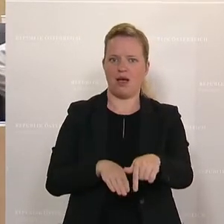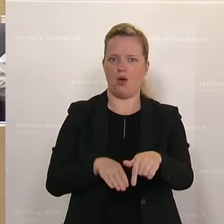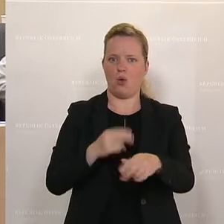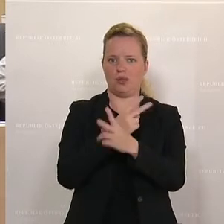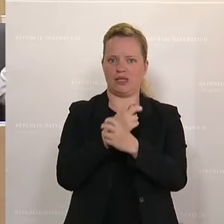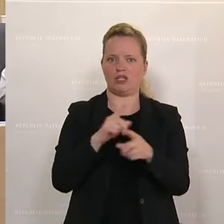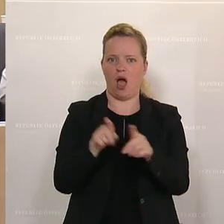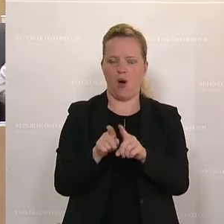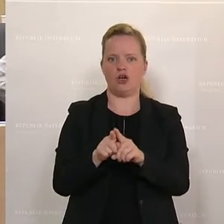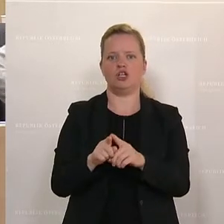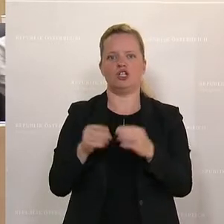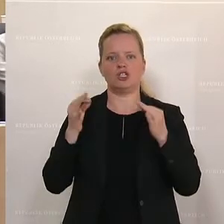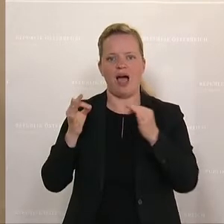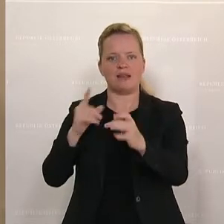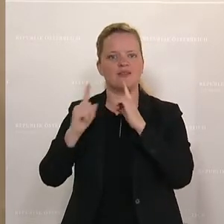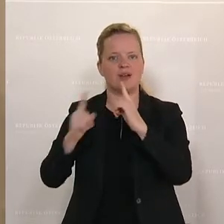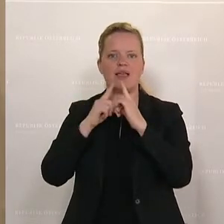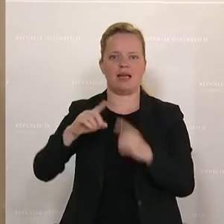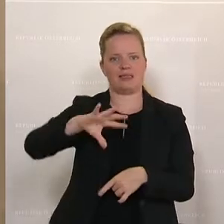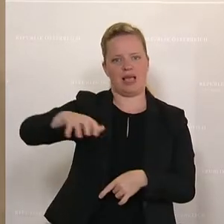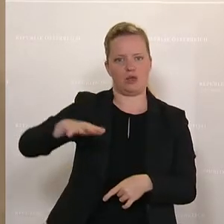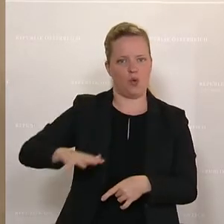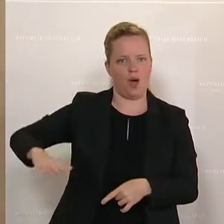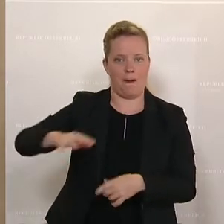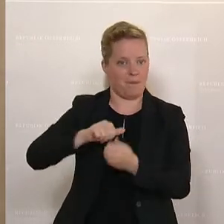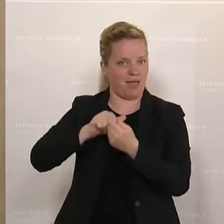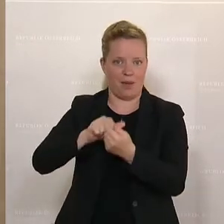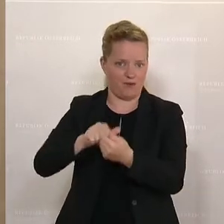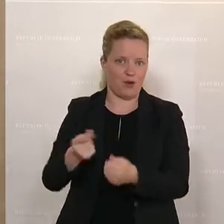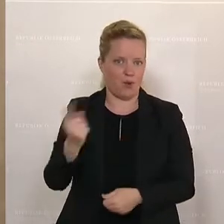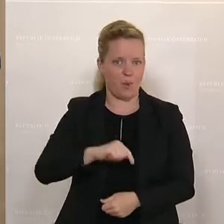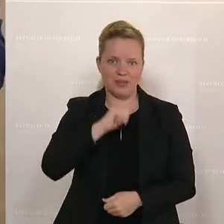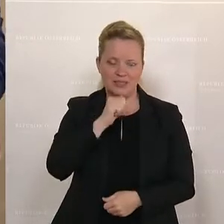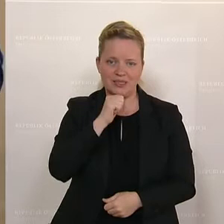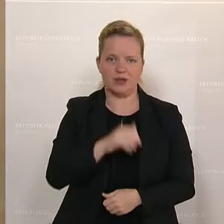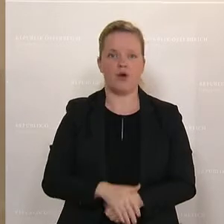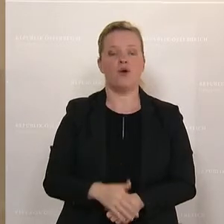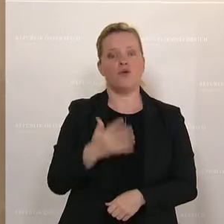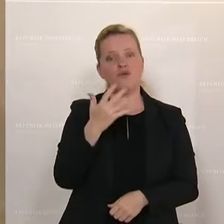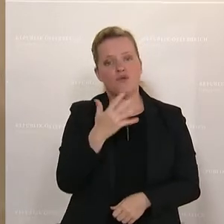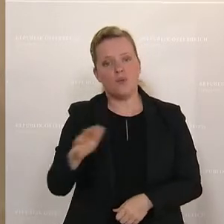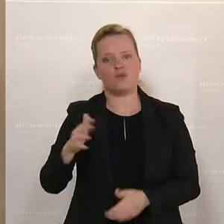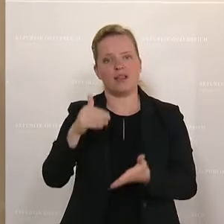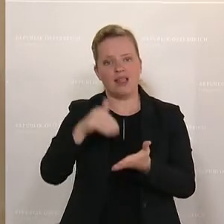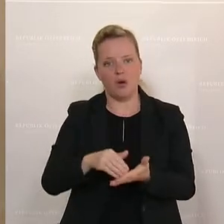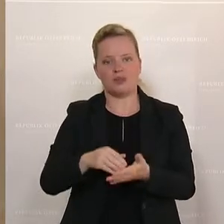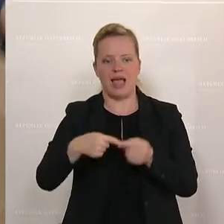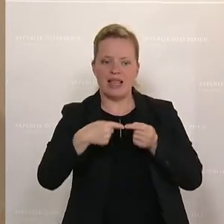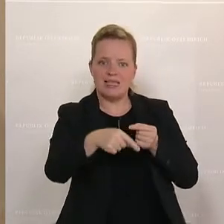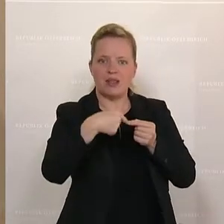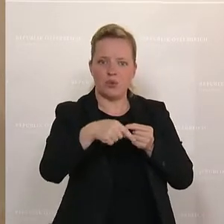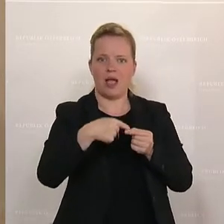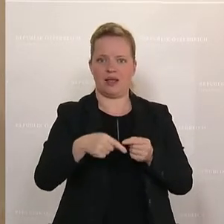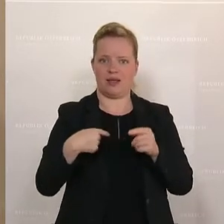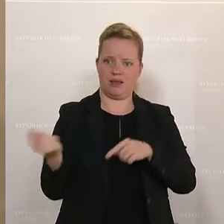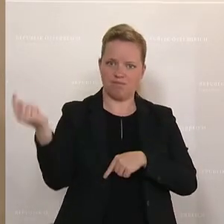Straßenverkehrssektor bekämpfen. Wenn wir wissen, dass wir 500.000 Entsendungen nach Österreich haben, aus ganz